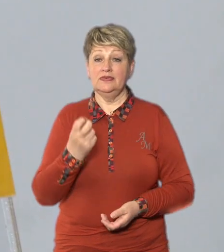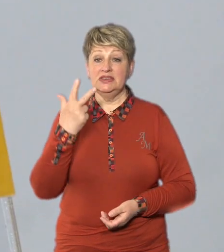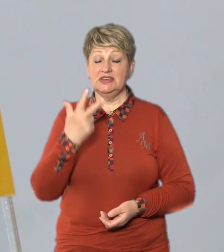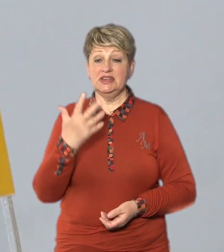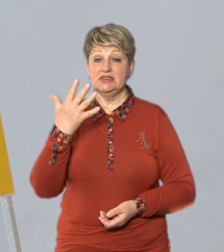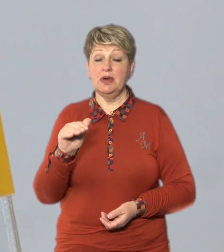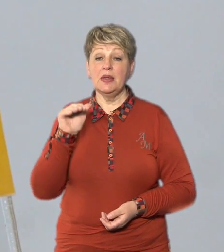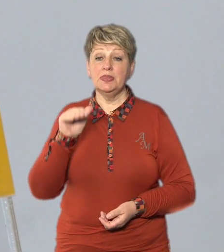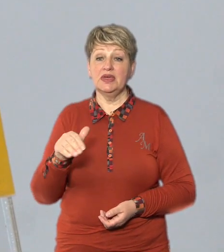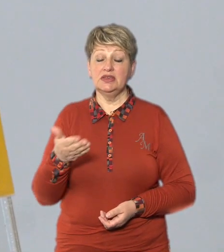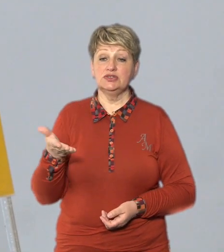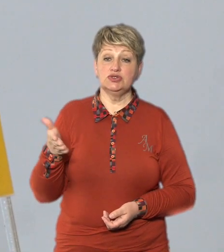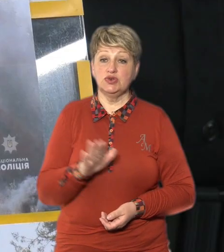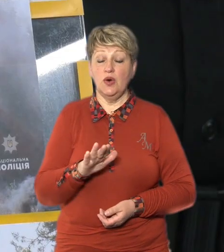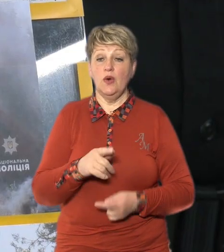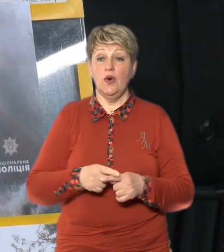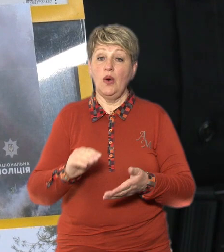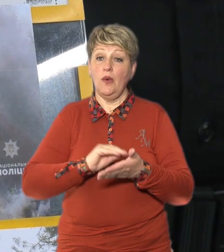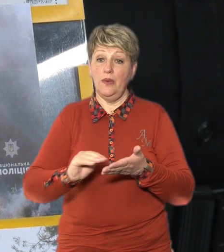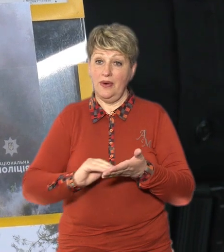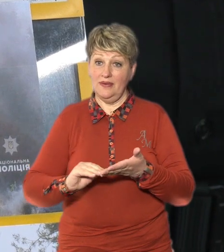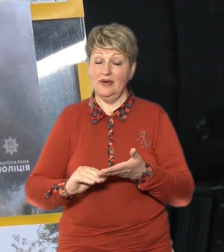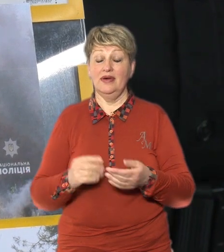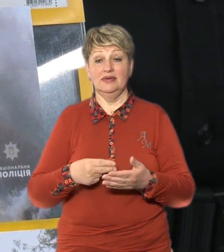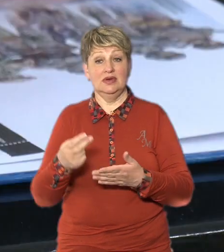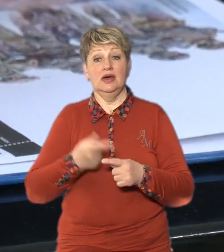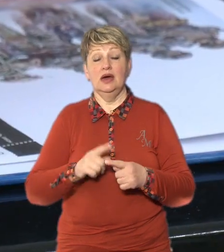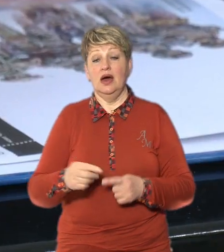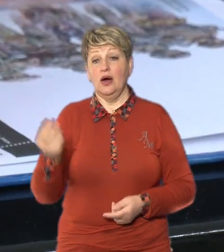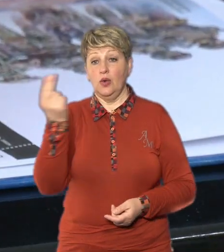примірників, автор випуску художник України Олександр Охапкін